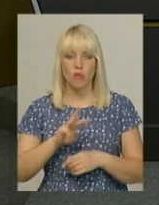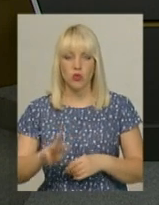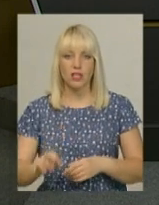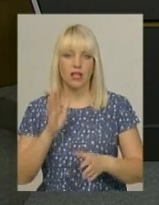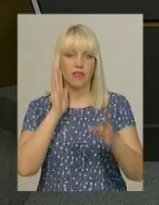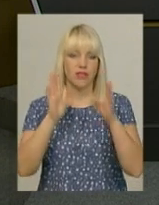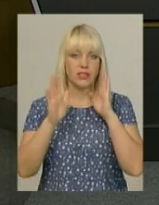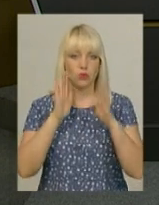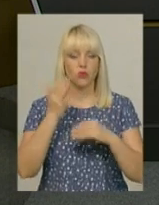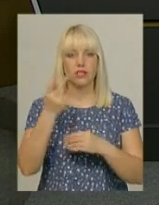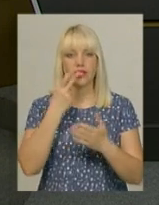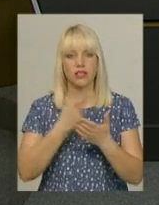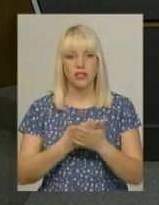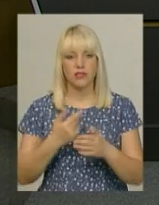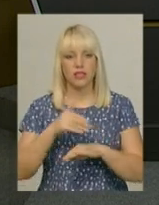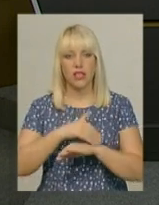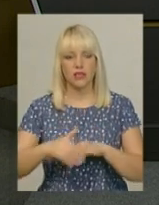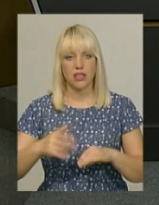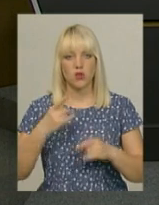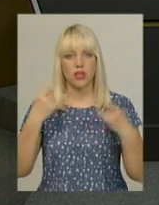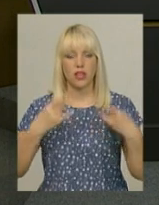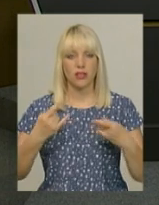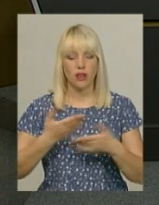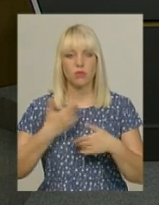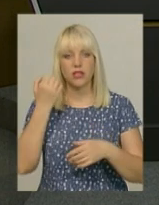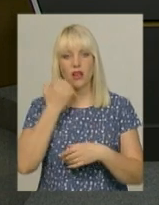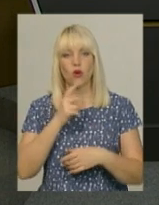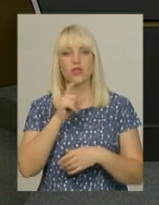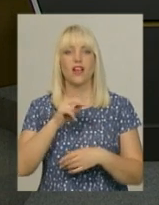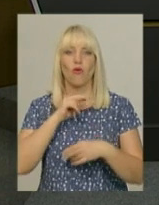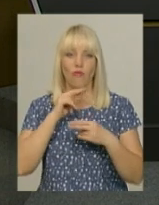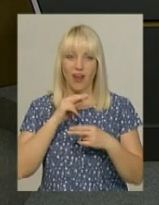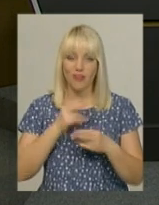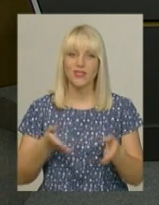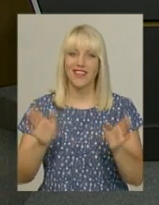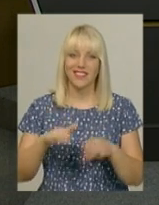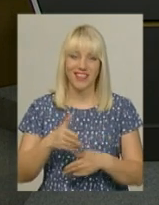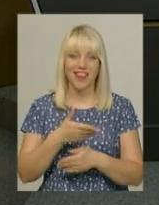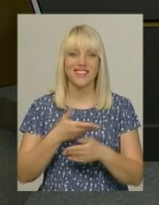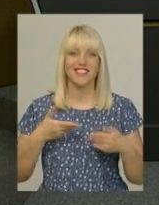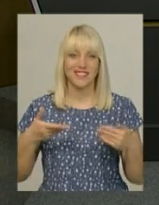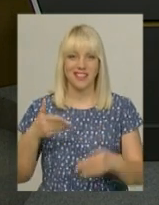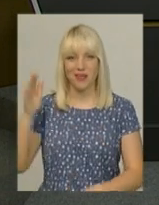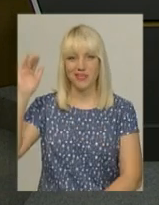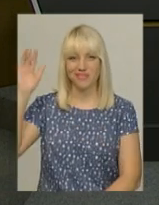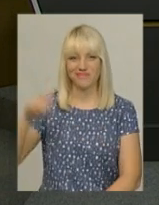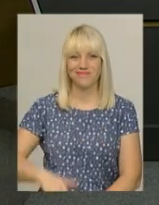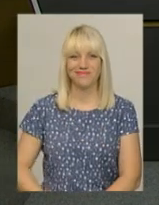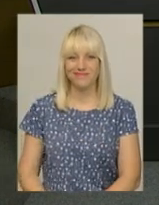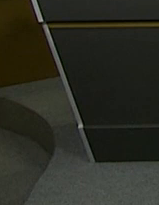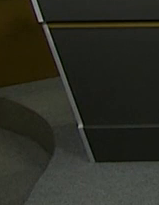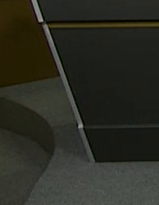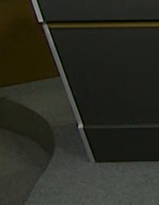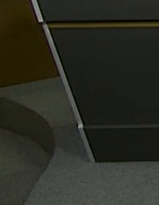у Фейсбук. Адреси ви зараз бачите на екрані. І ми дякуємо вам за увагу і залишайтеся разом з телеканалом «Поділля Центр».